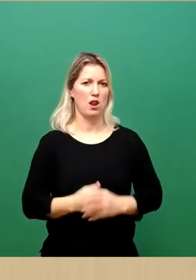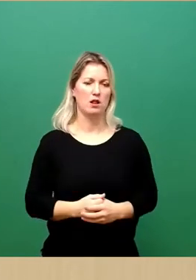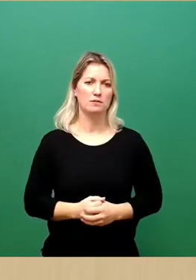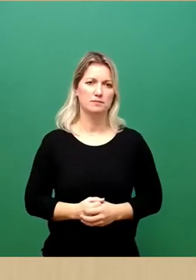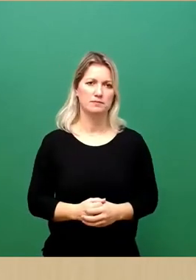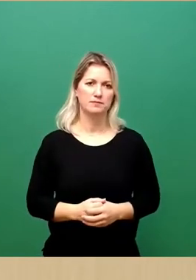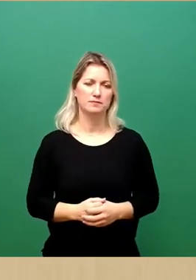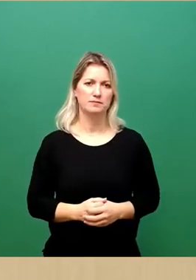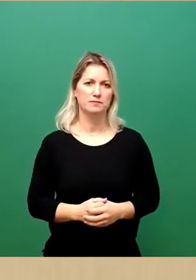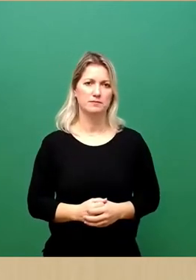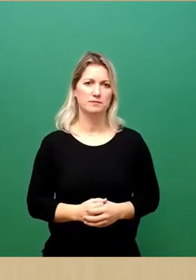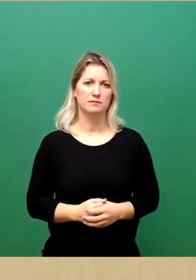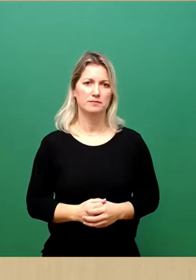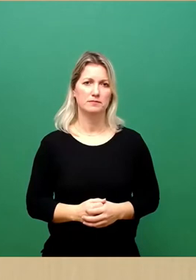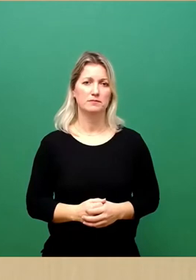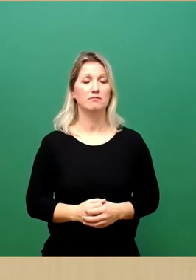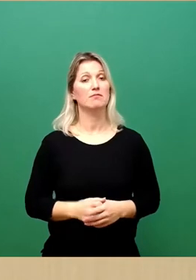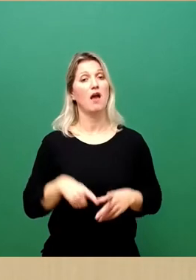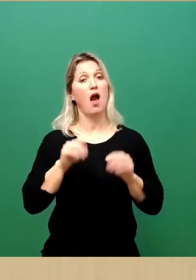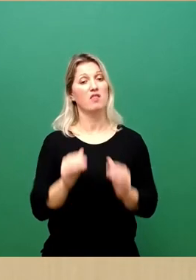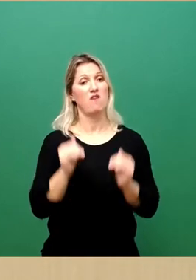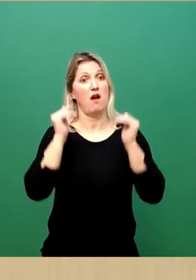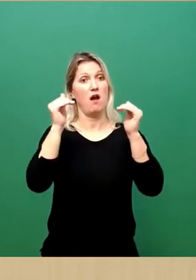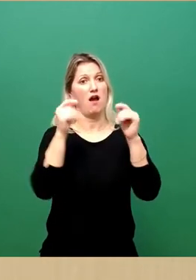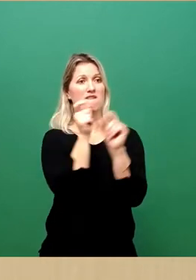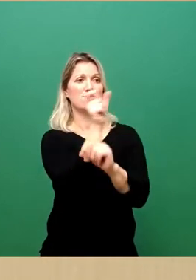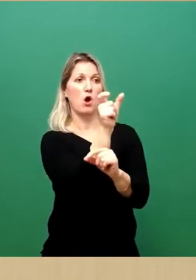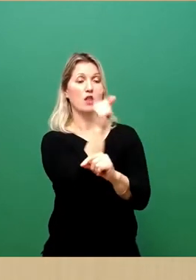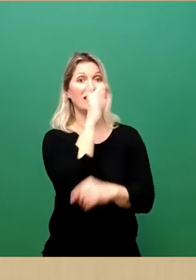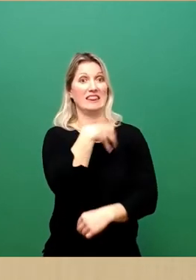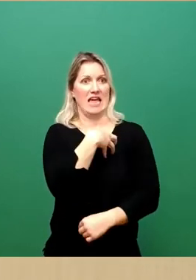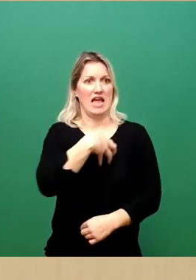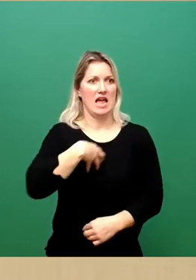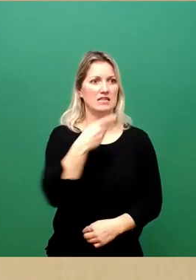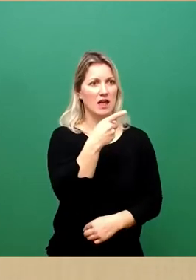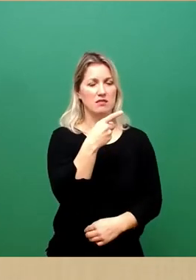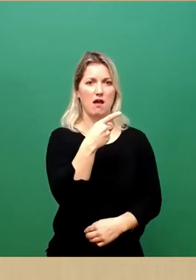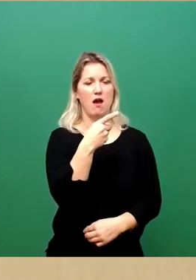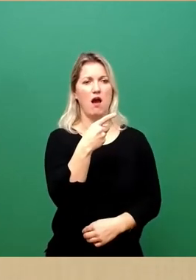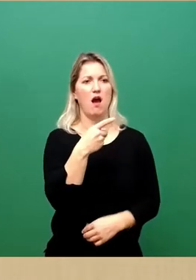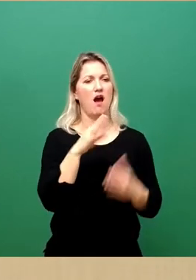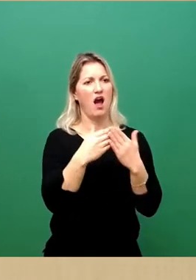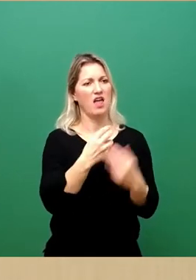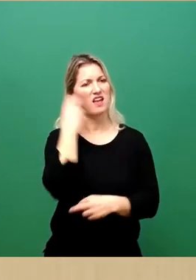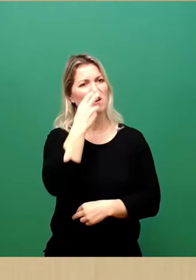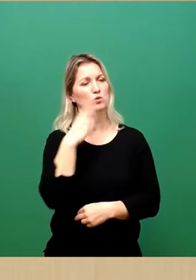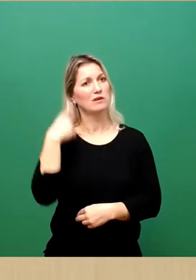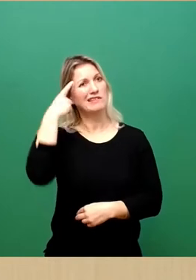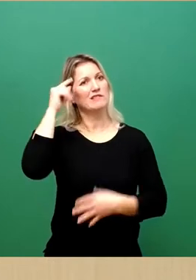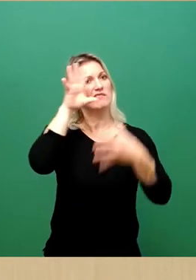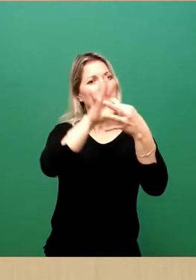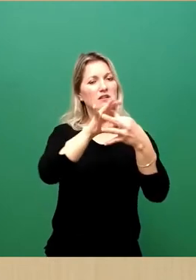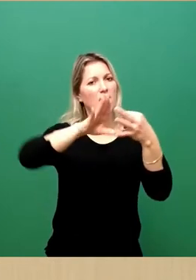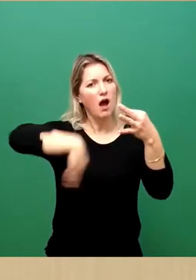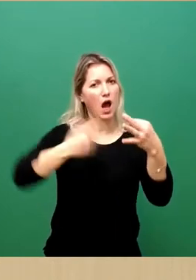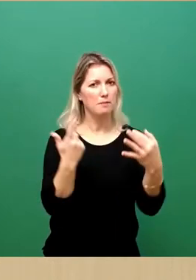Dass die Präambel mit Dresden beginnt zum Beispiel, wo wir doch gerade versuchen, das Opfernarrativ zu überwinden und es in der Petition eben nicht um